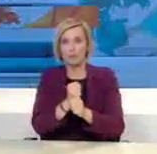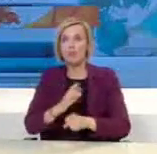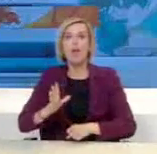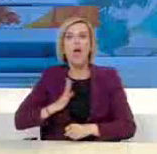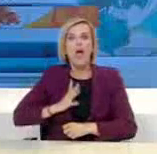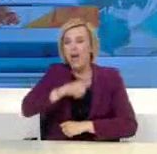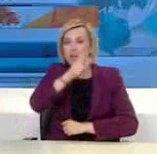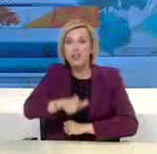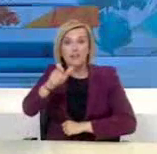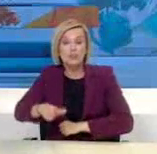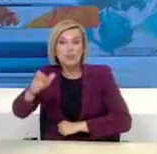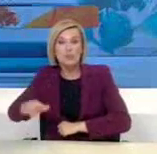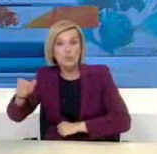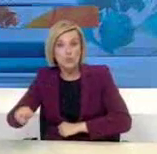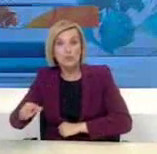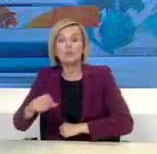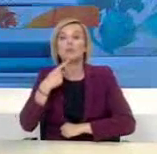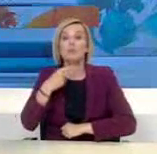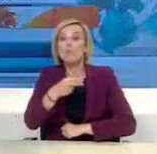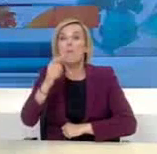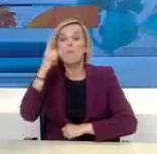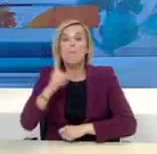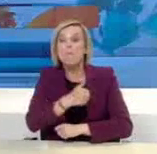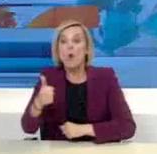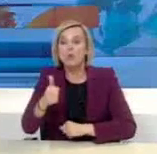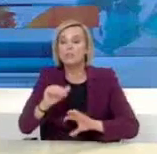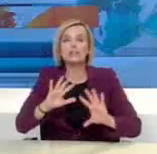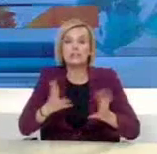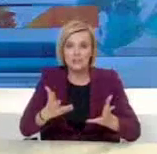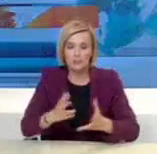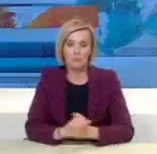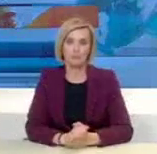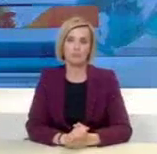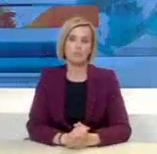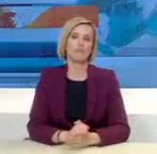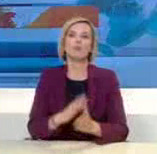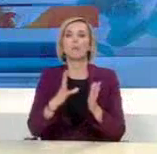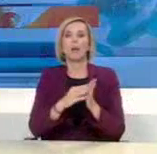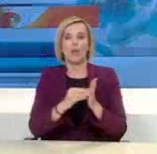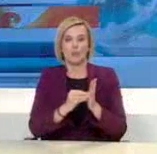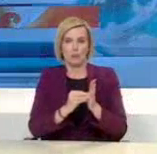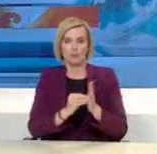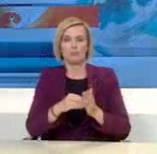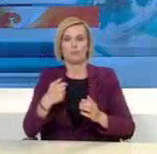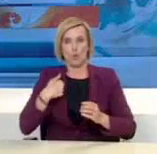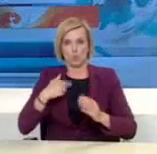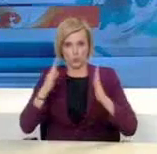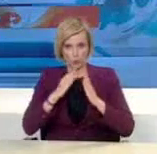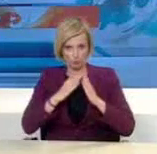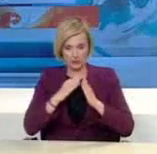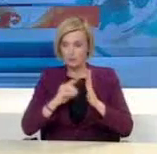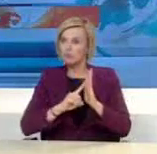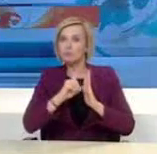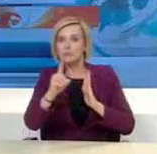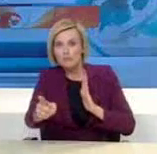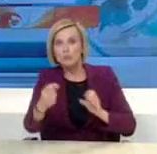ακολούθους περιοριστικά αναφερόμενους λόγους. Πρώτον, μετάβαση από και προς την εργασία για τις